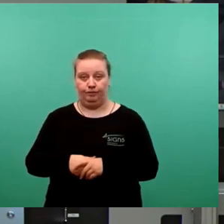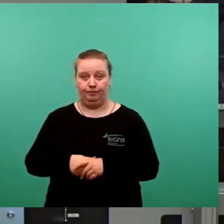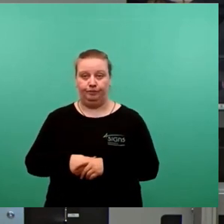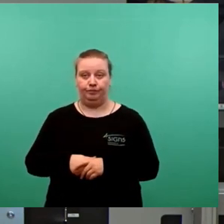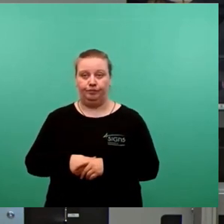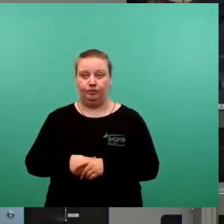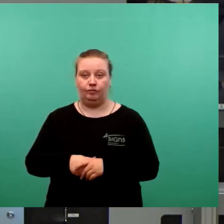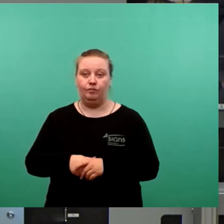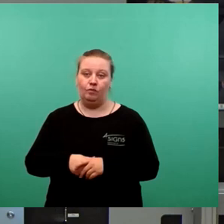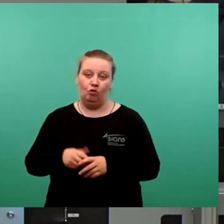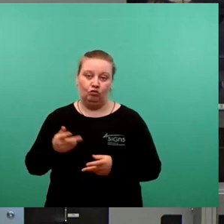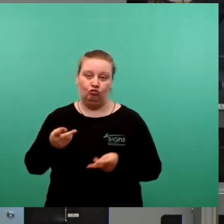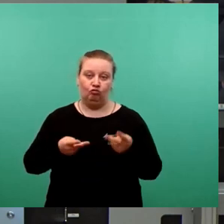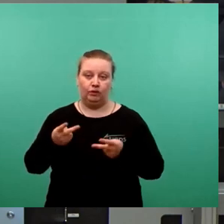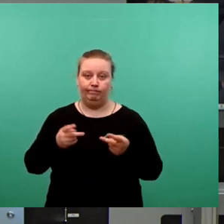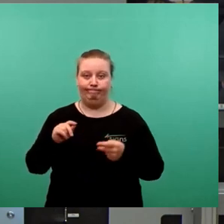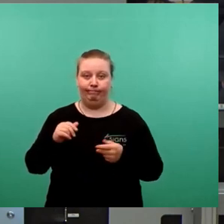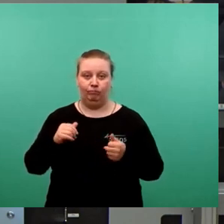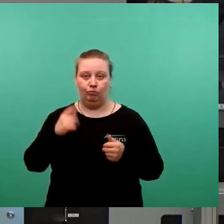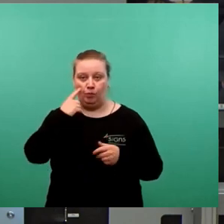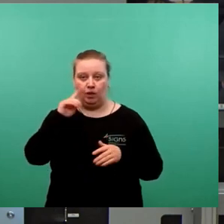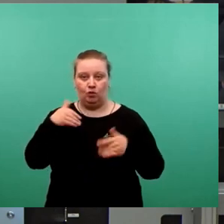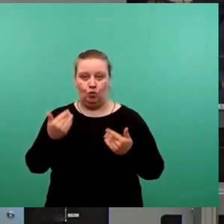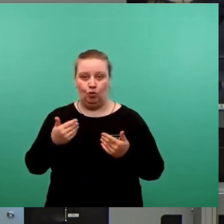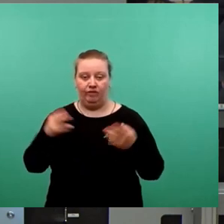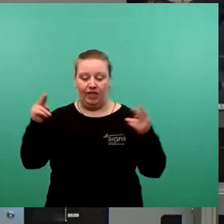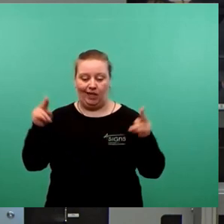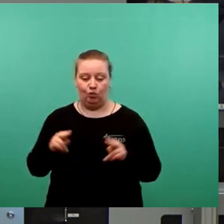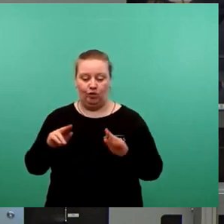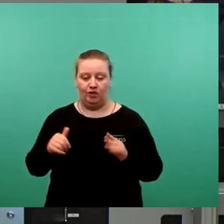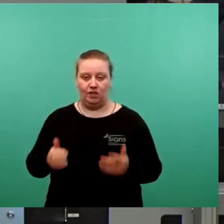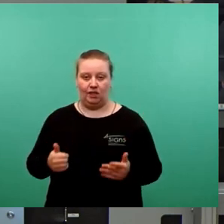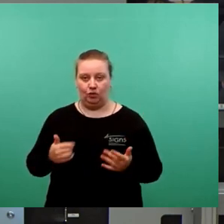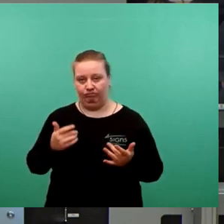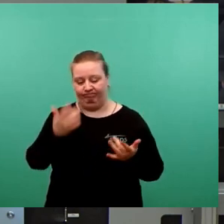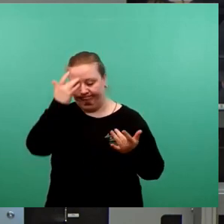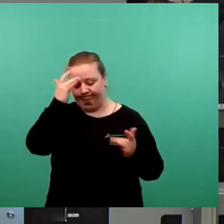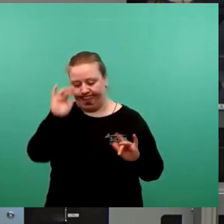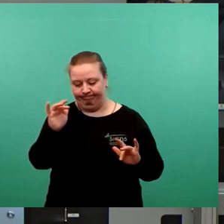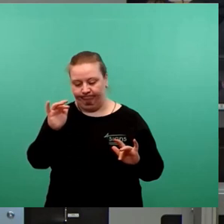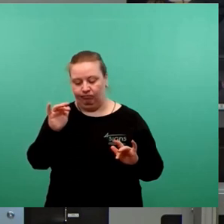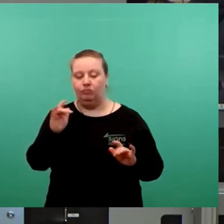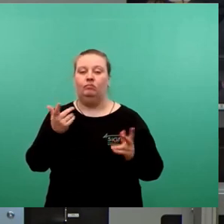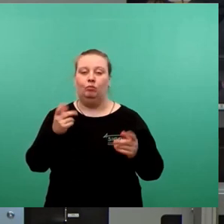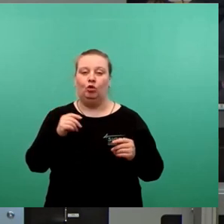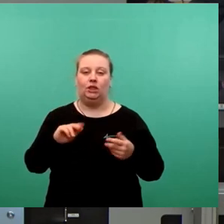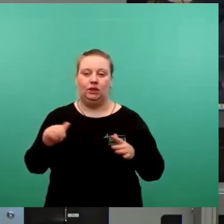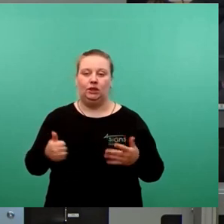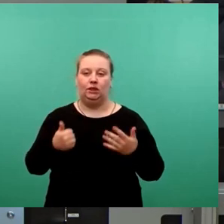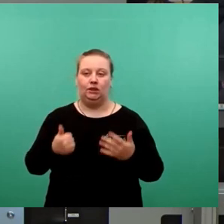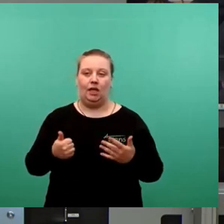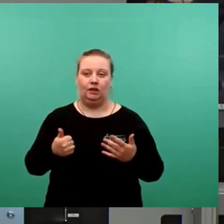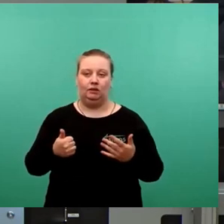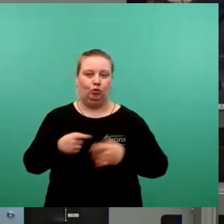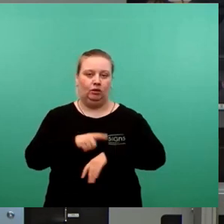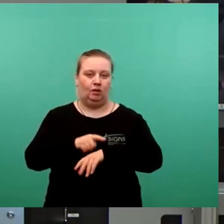ist scheinbar paradox, in dem Moment einer Reduzierung auf sechs zuzustimmen. Die Reduzierung auf sechs ist völlig aus der Zeit